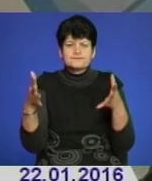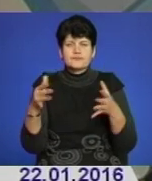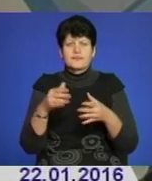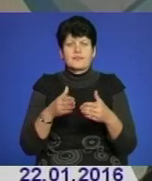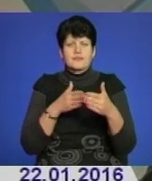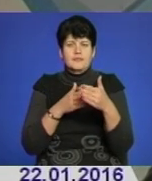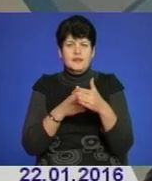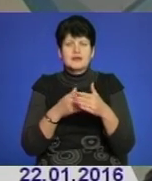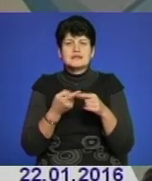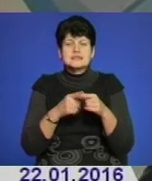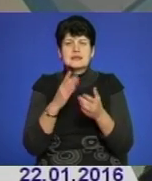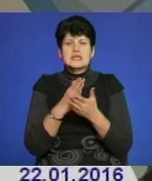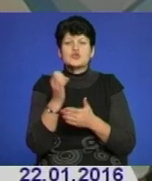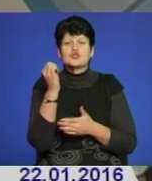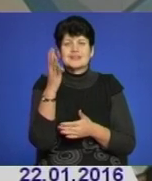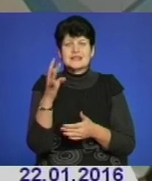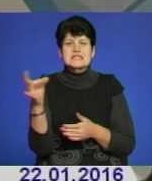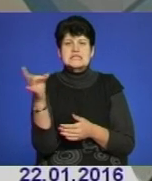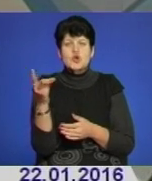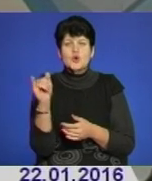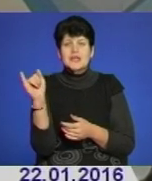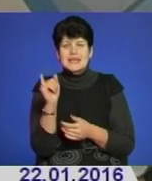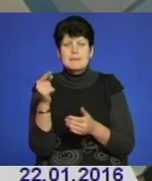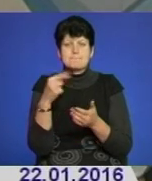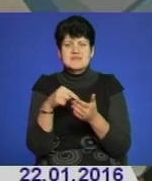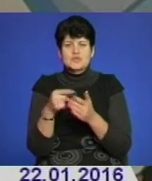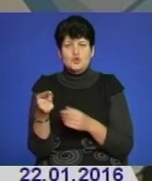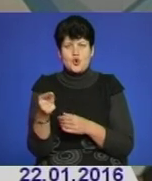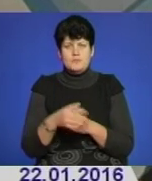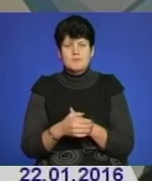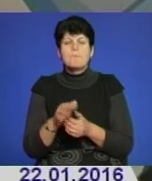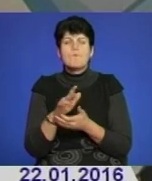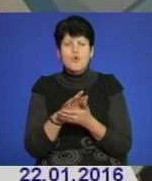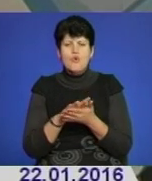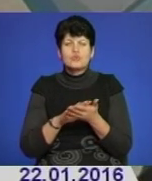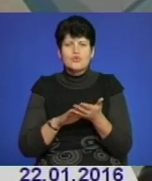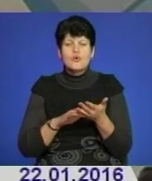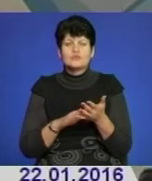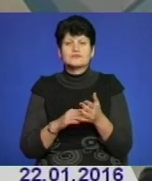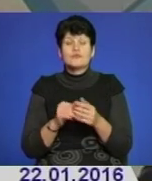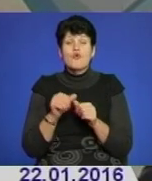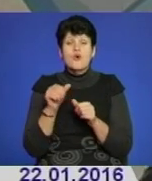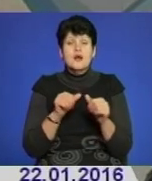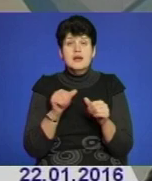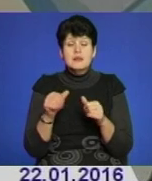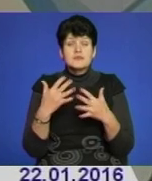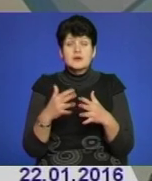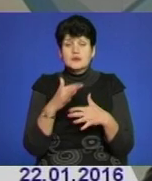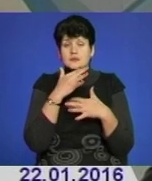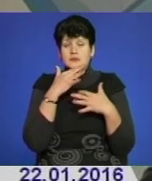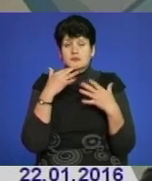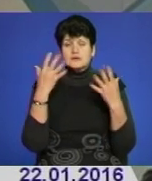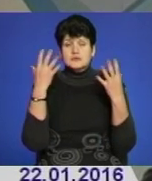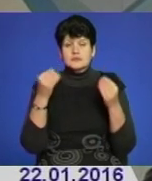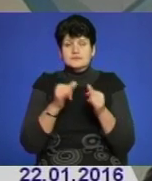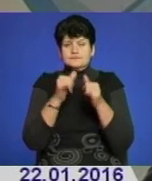Це є 14 районів і місто Тернопіль. Продовжується в деяких вже, скажімо, не один день перевищені